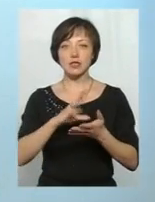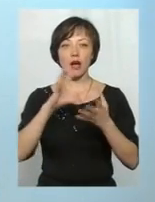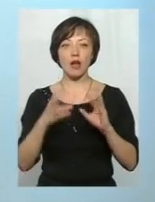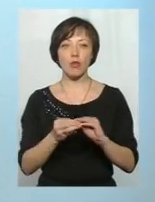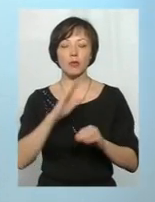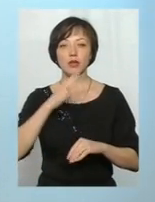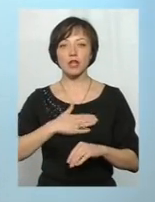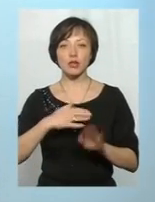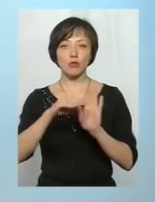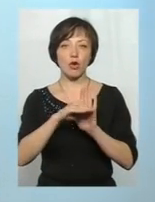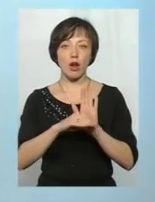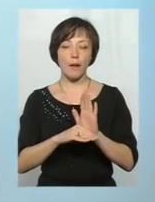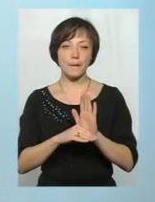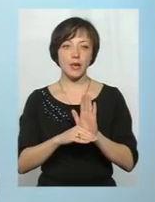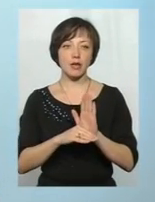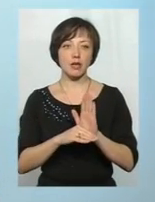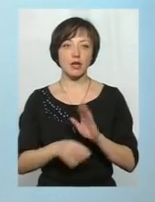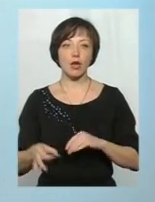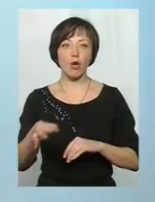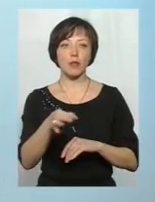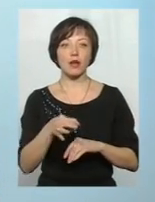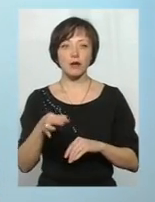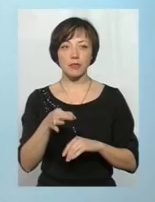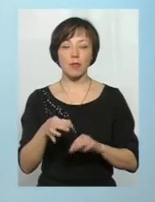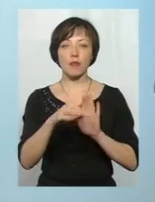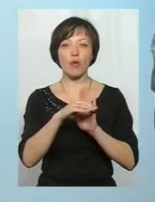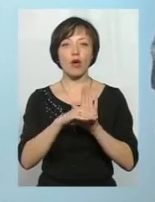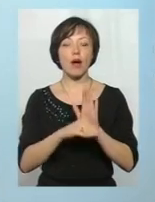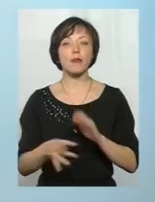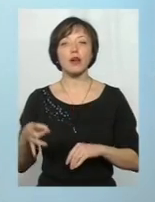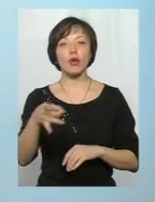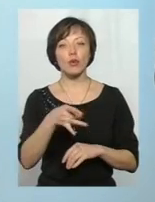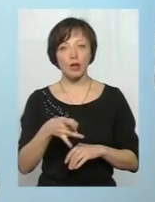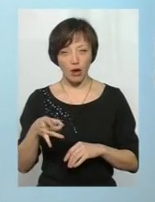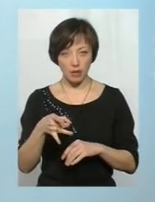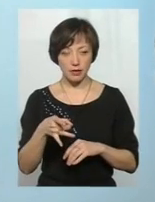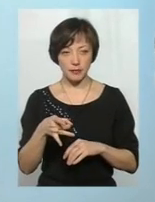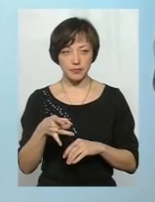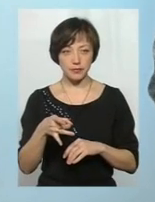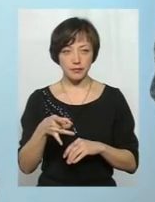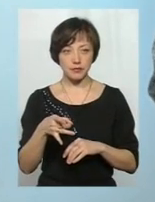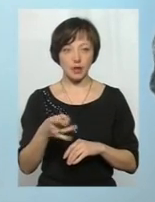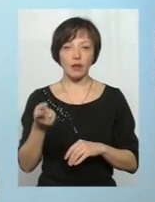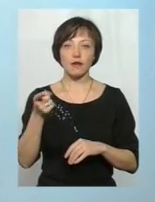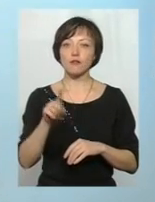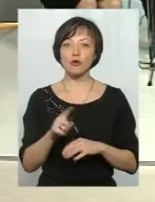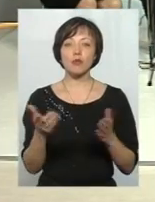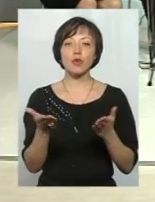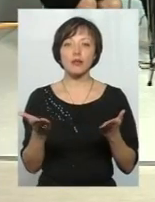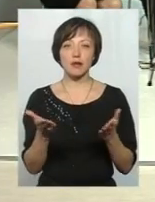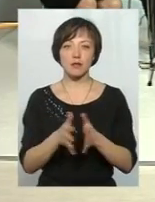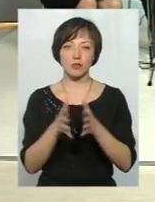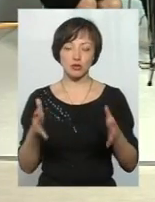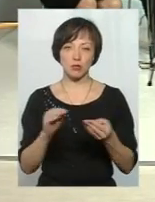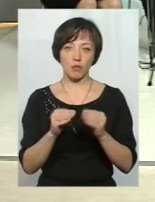на наші програми, програми обласні, програми регіональні, в чому їхня найбільша